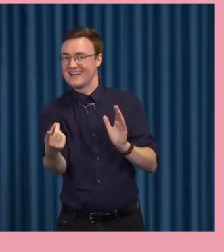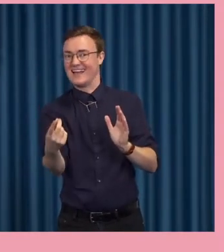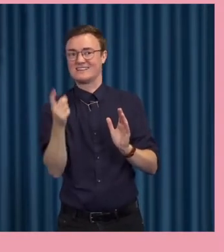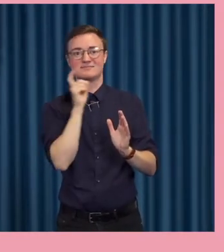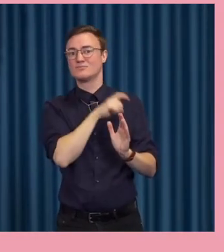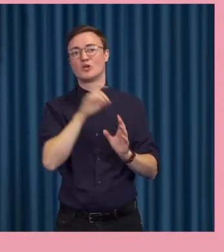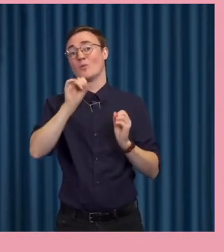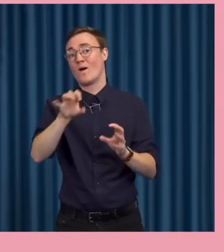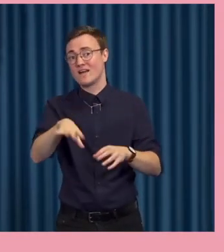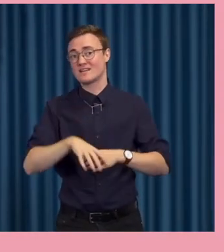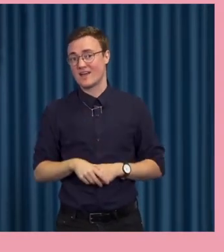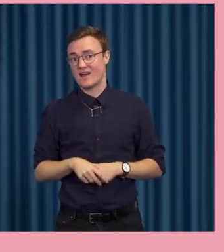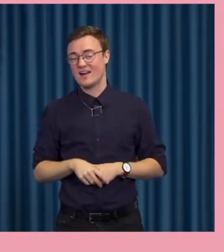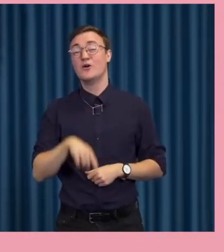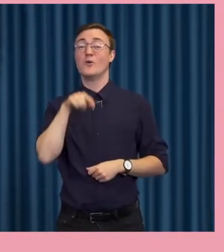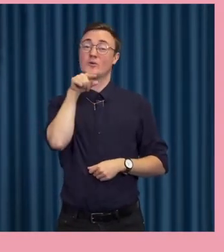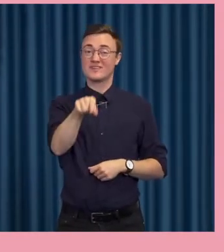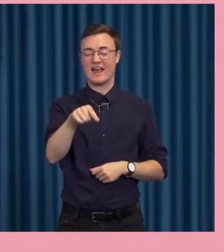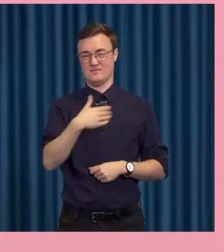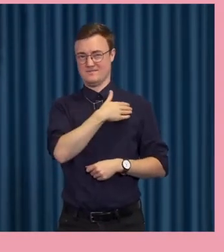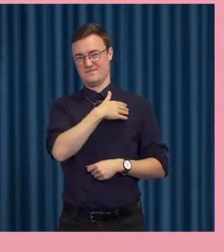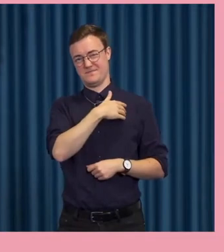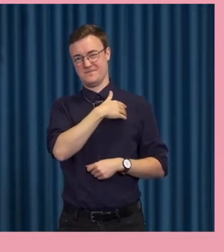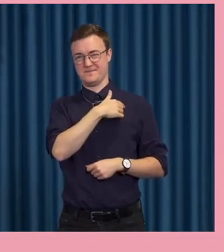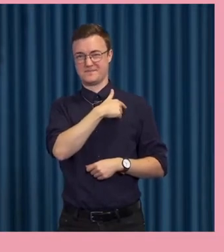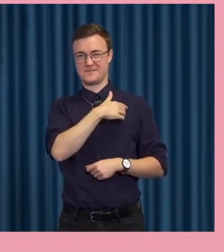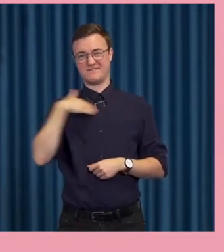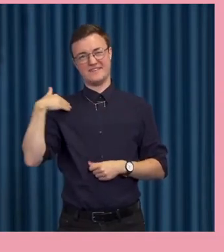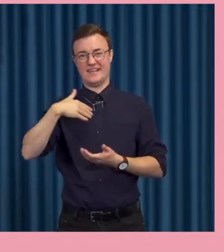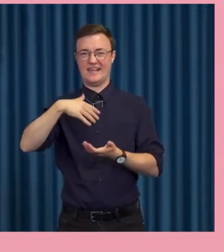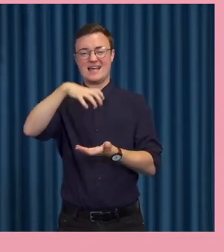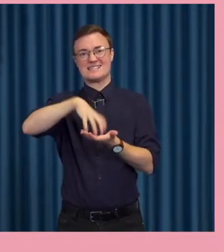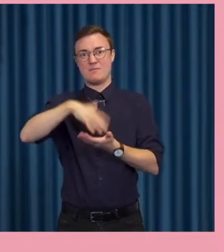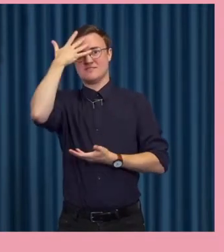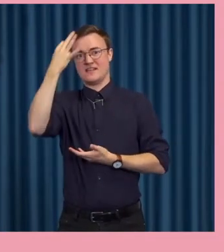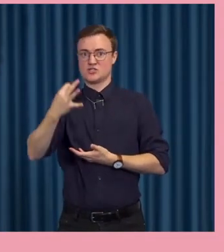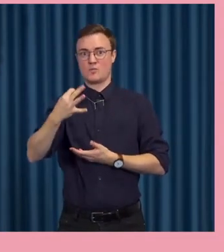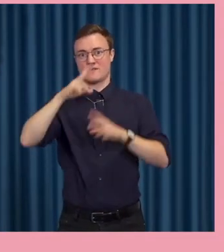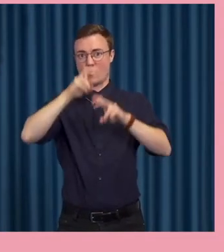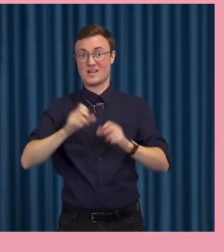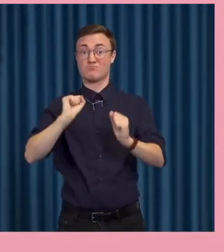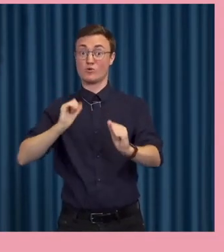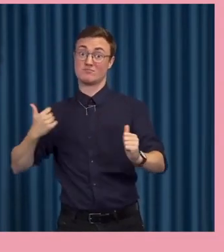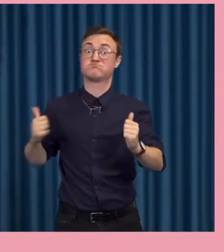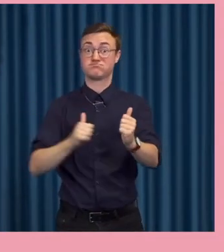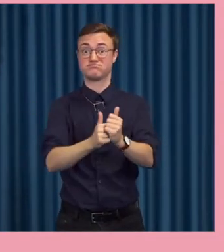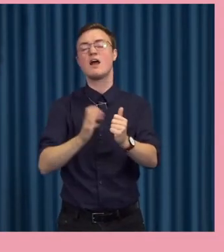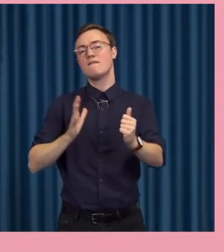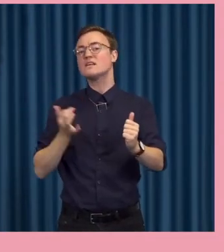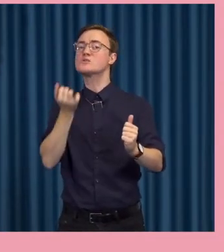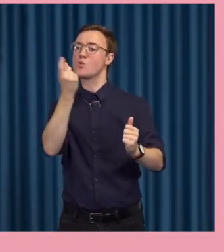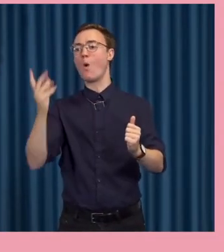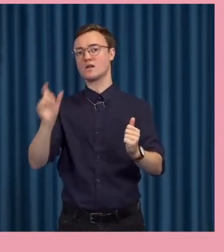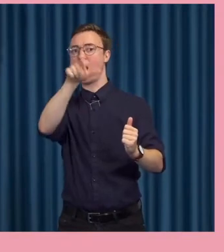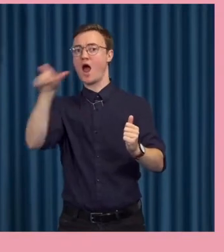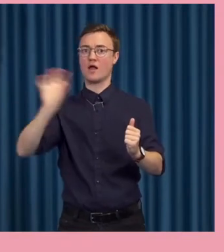riktigt lika mycket från den samhällsvetenskapliga forskningen i kapp, skulle jag säga. Vi har några goda tänkare, en del